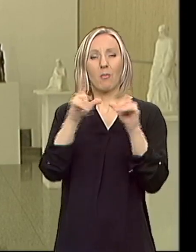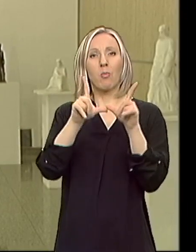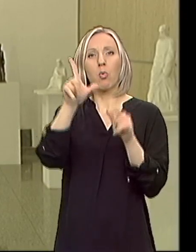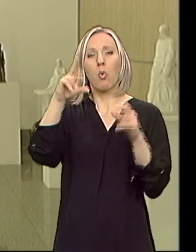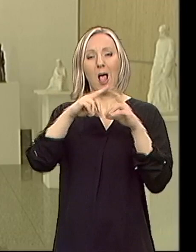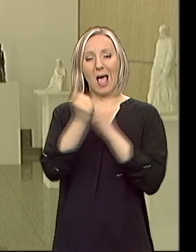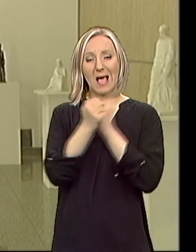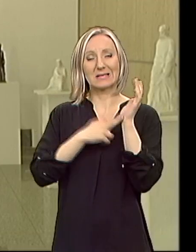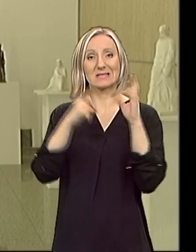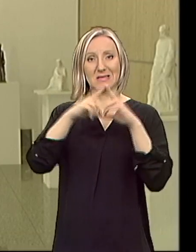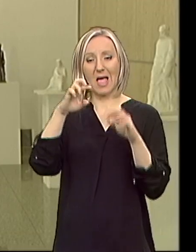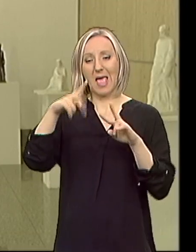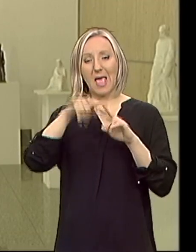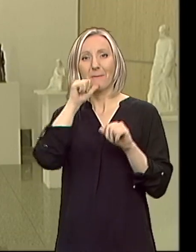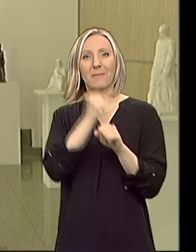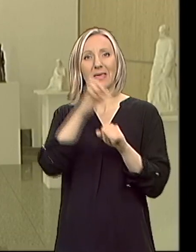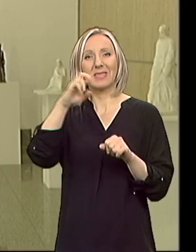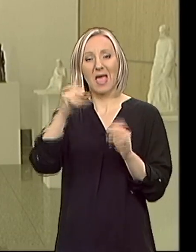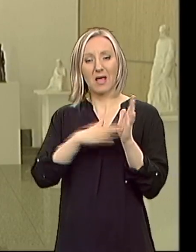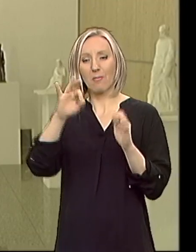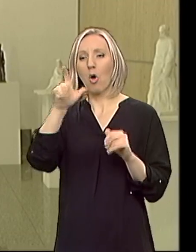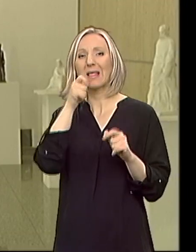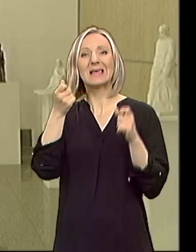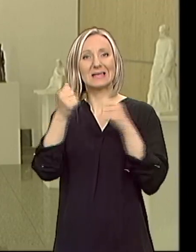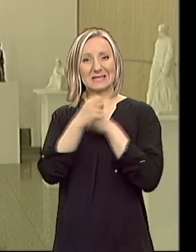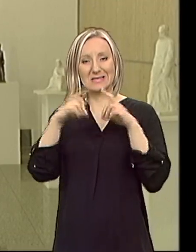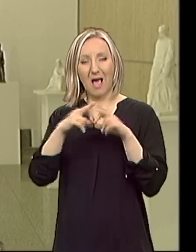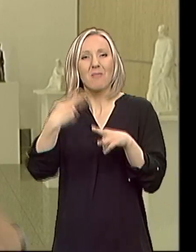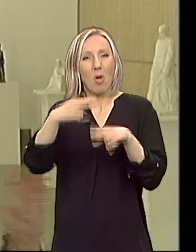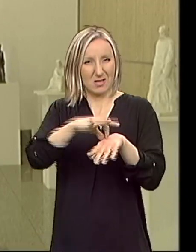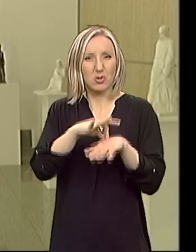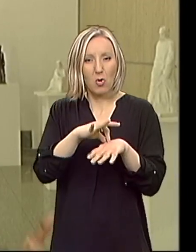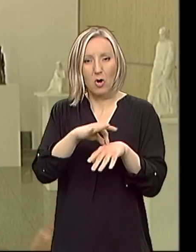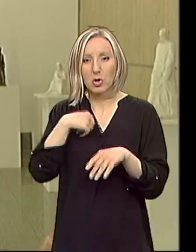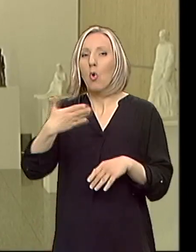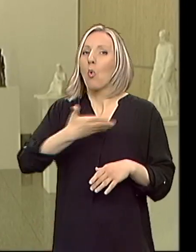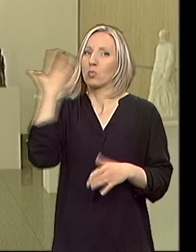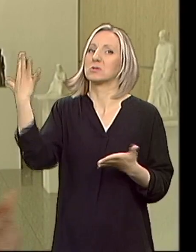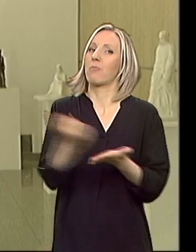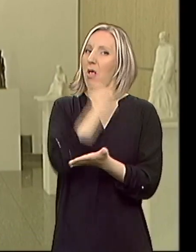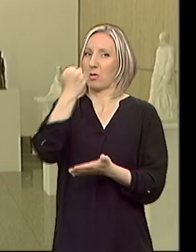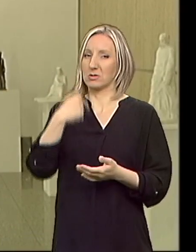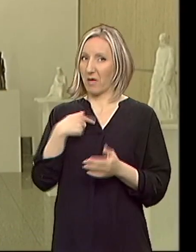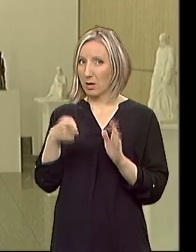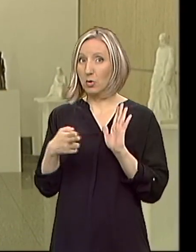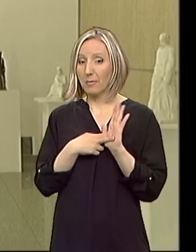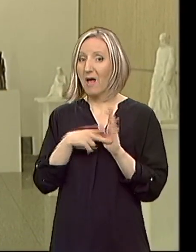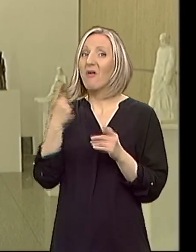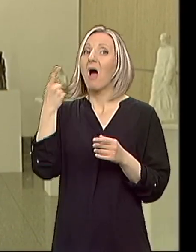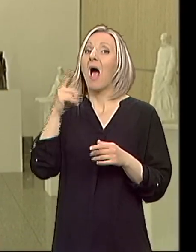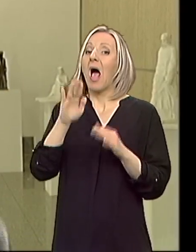epidermalize, mi smo, na primjer, to pravo ostvarili tek po žalbi, odnosno po